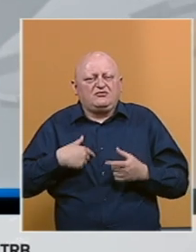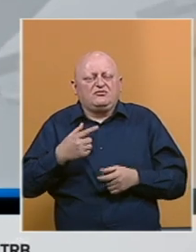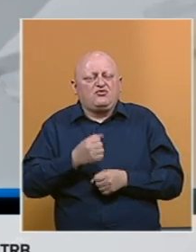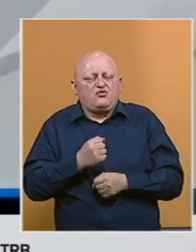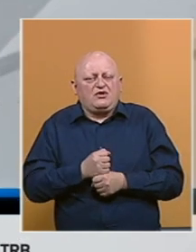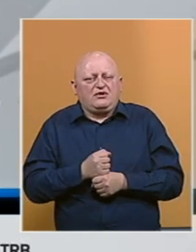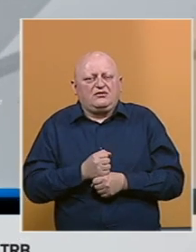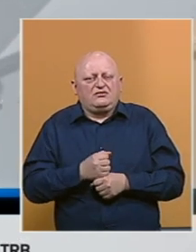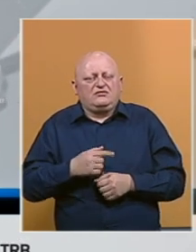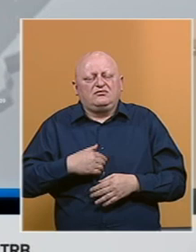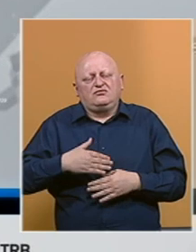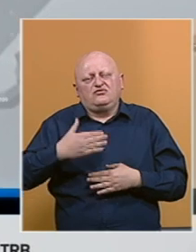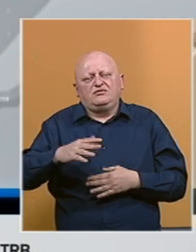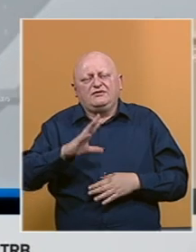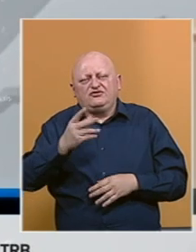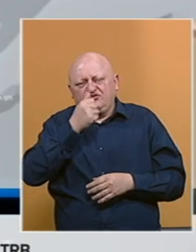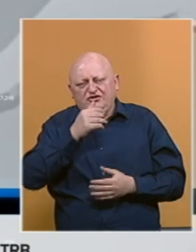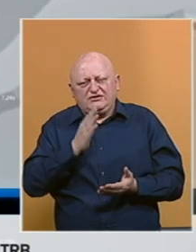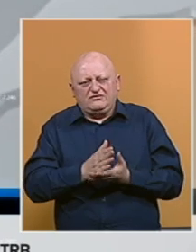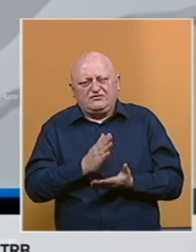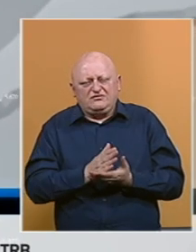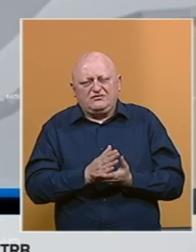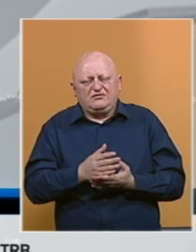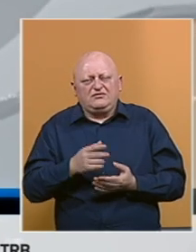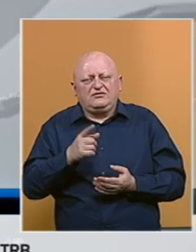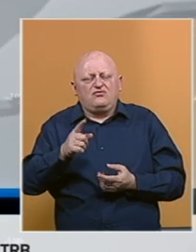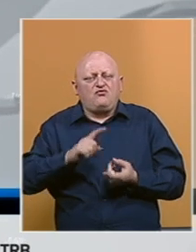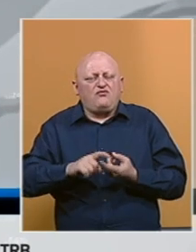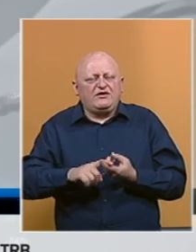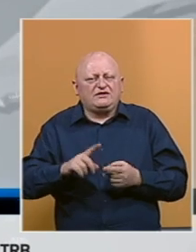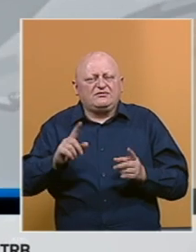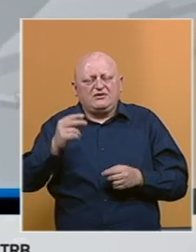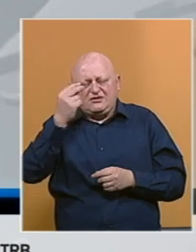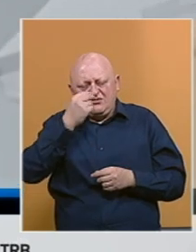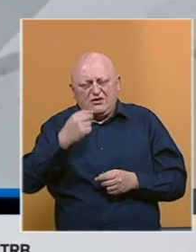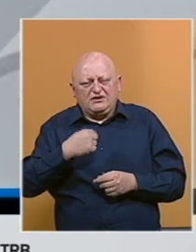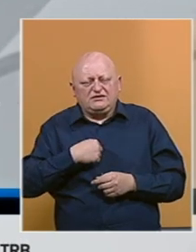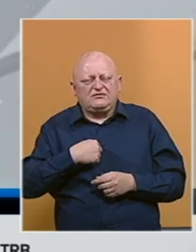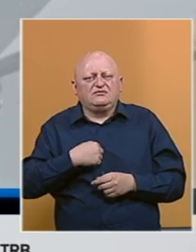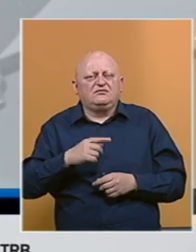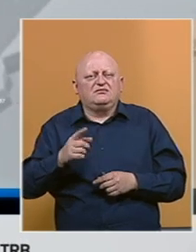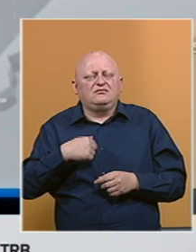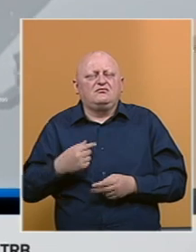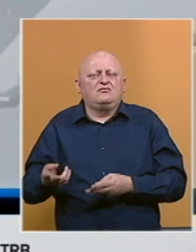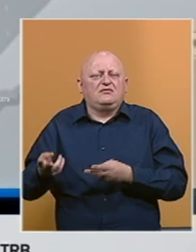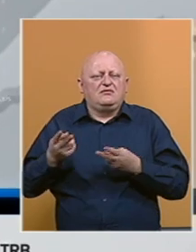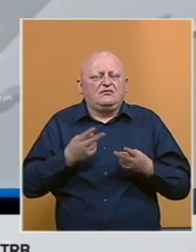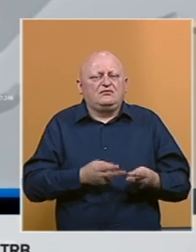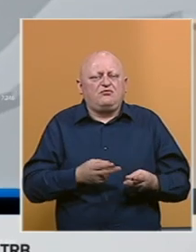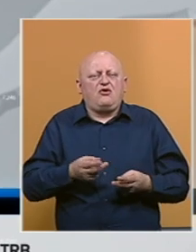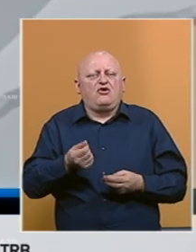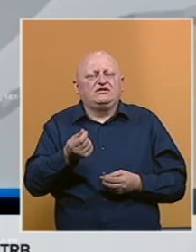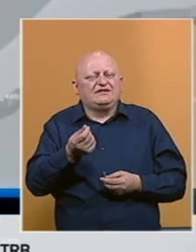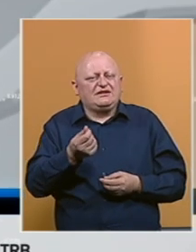I u soprotnosti sa svim što se dešavalo, ne znam je u Federaciji ili Republici Srpskoj, mi smo nabavljali to po nabavnoj